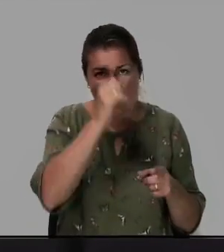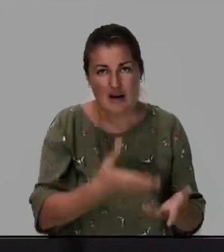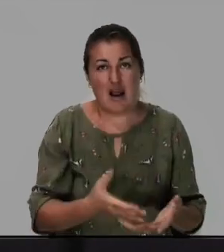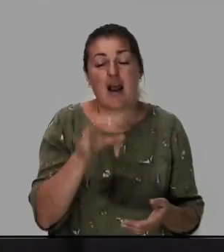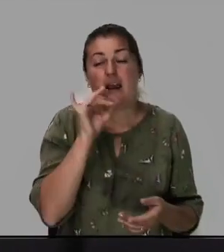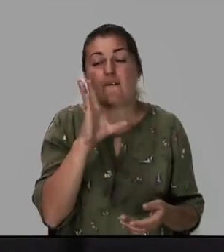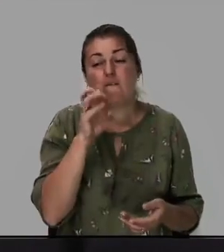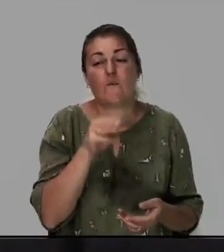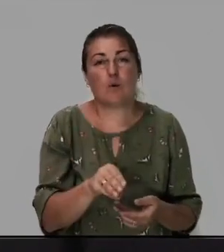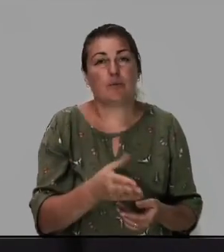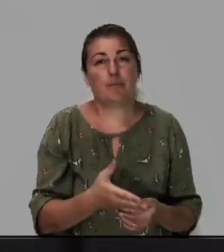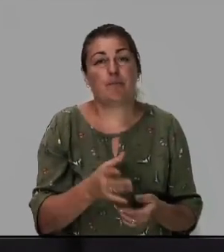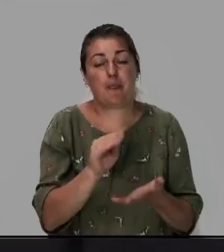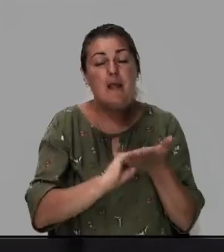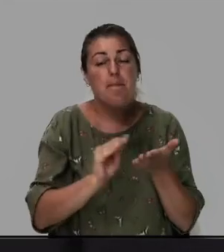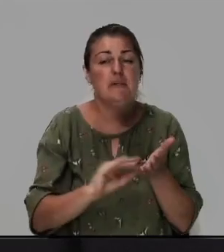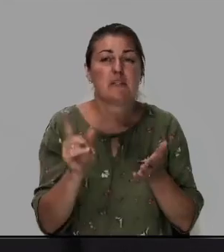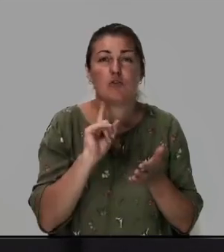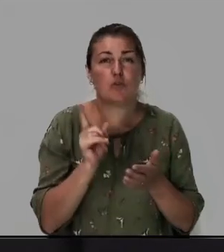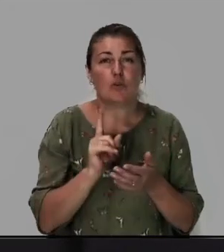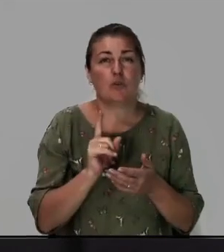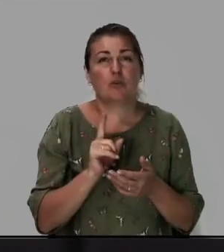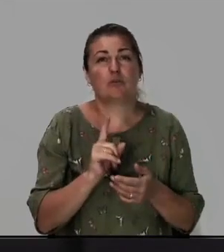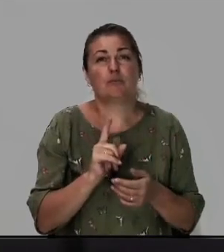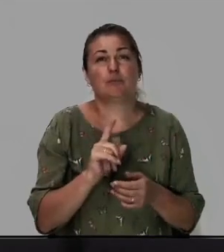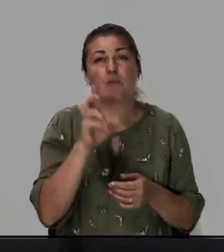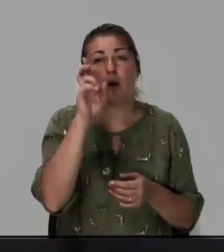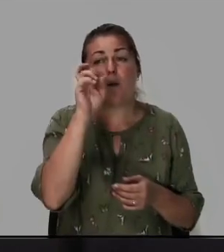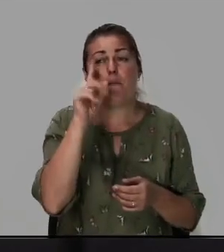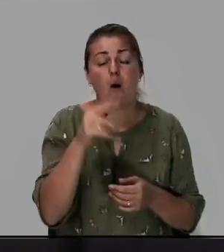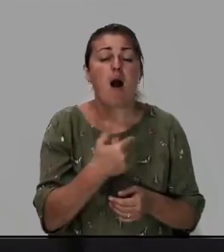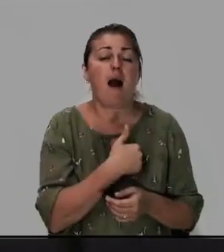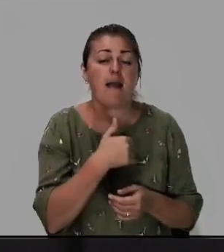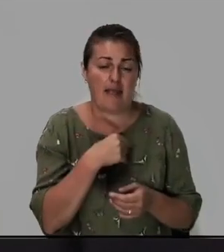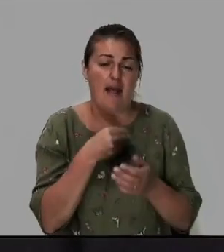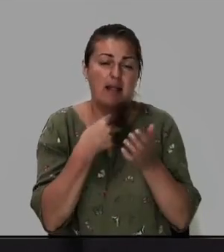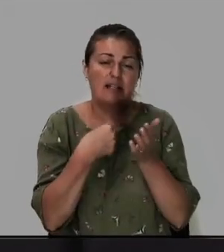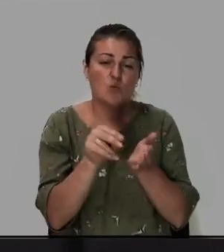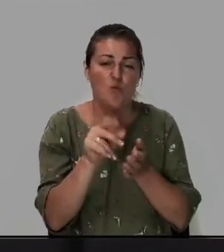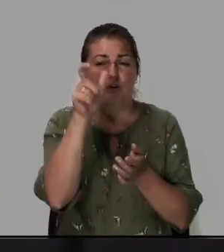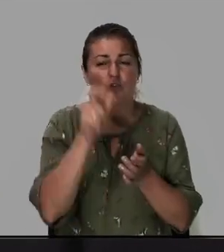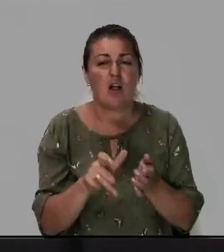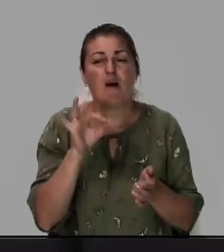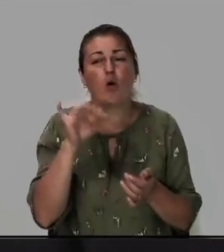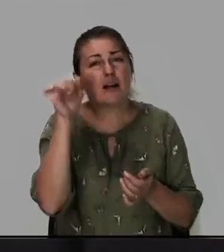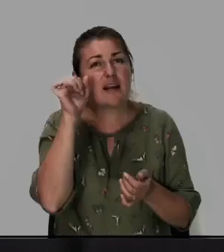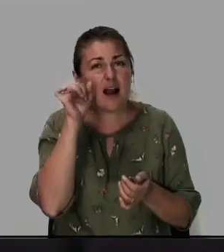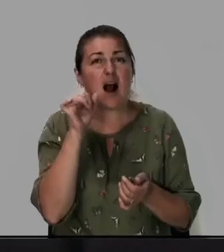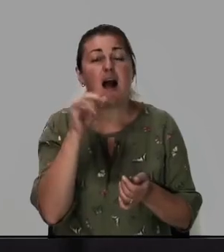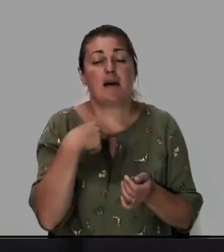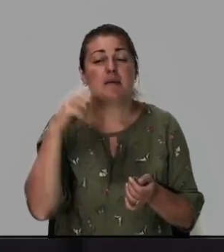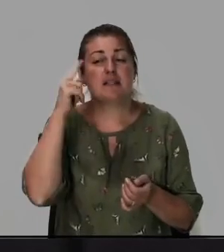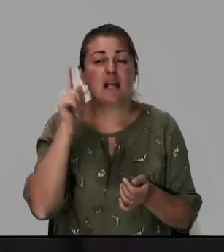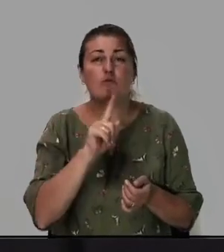И вот написано, что Бог хотел искупить человека от греха. и мы знаем, что